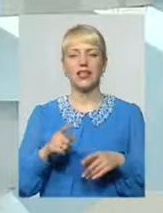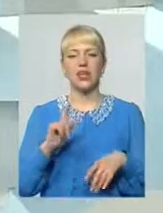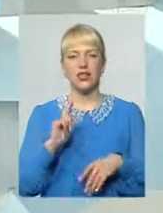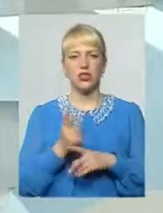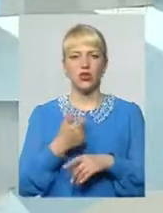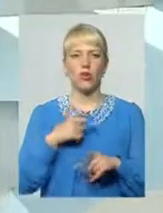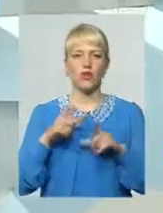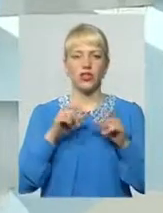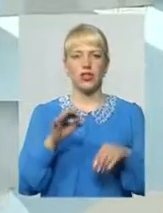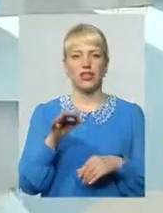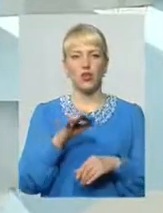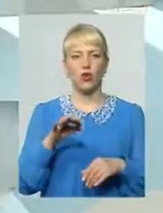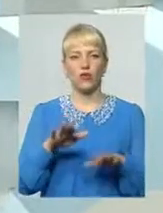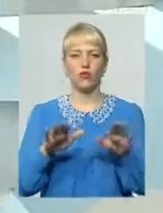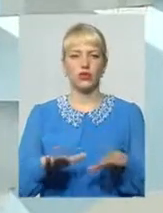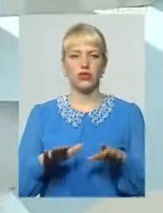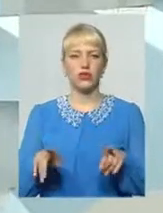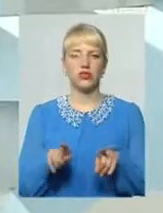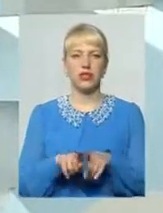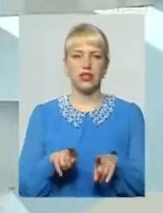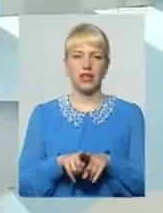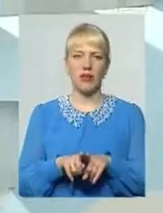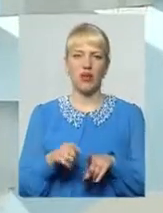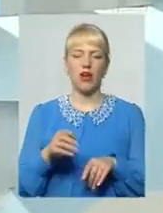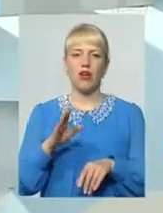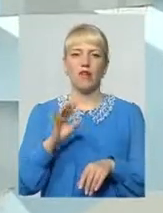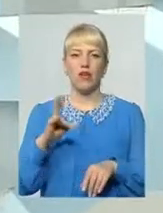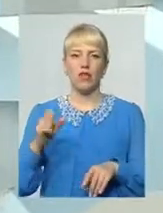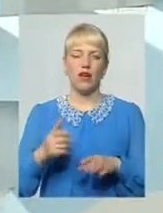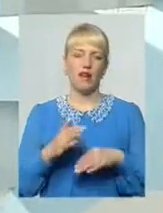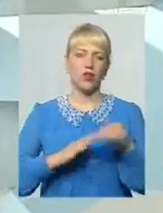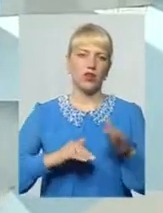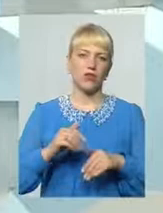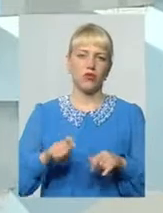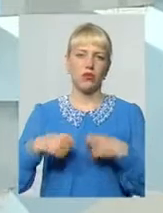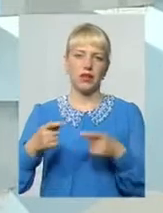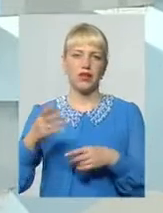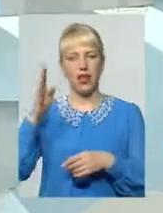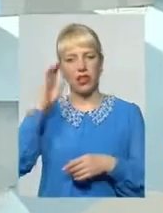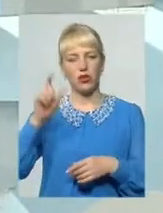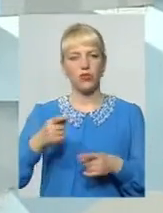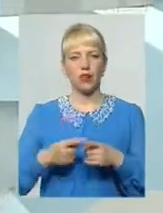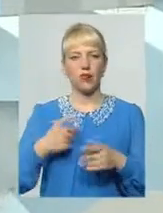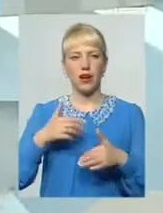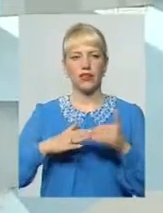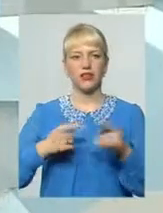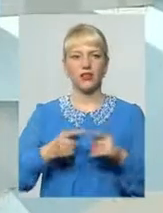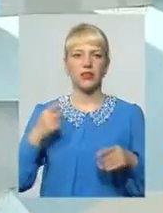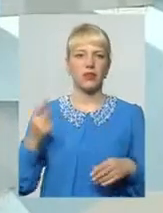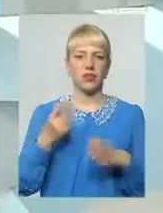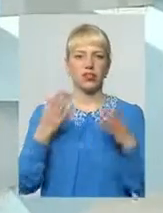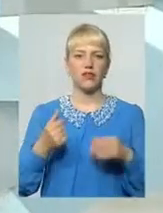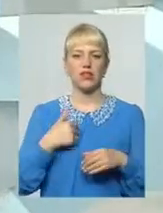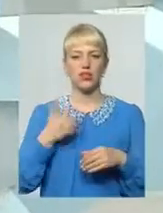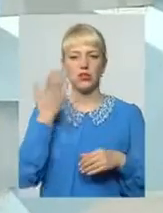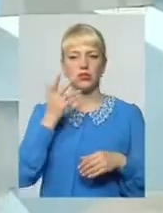нульову позицію І так само вона руки в руки передала йому Я це практикую з перших днів І колись були такі